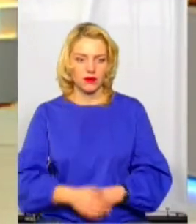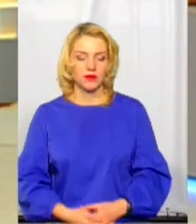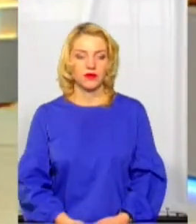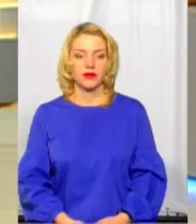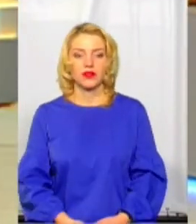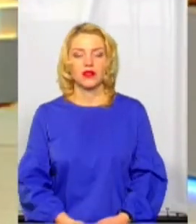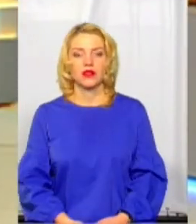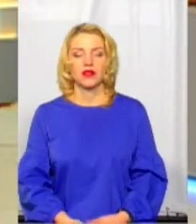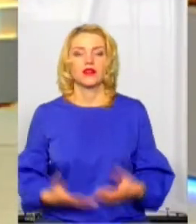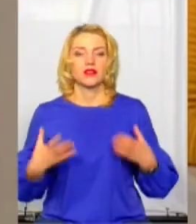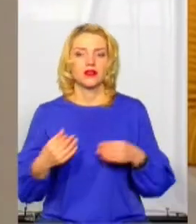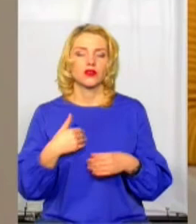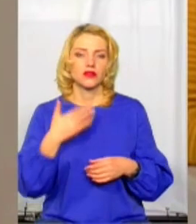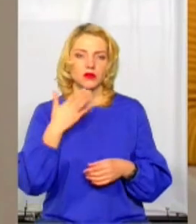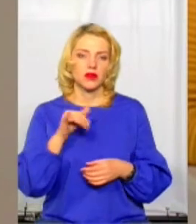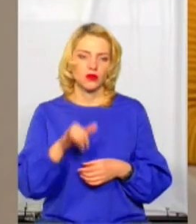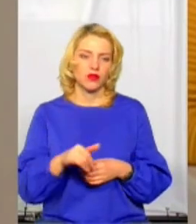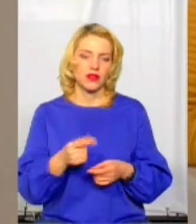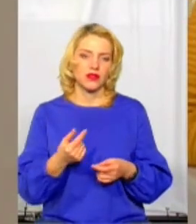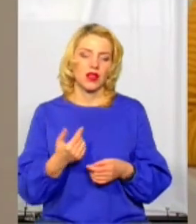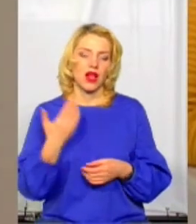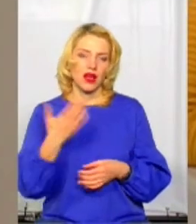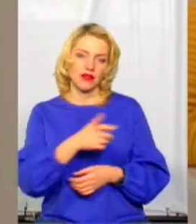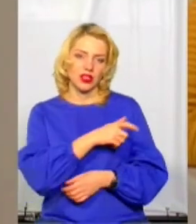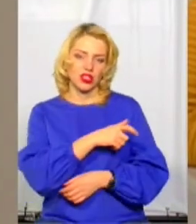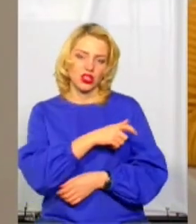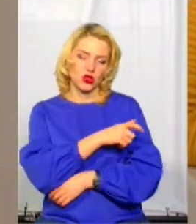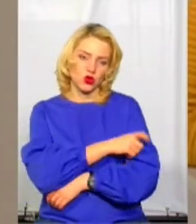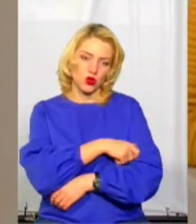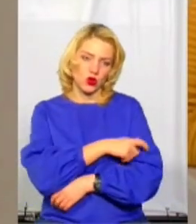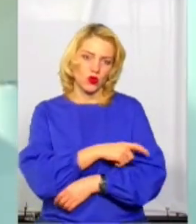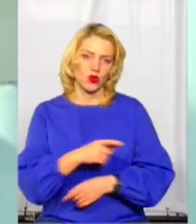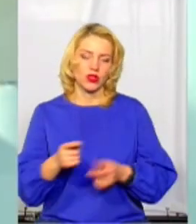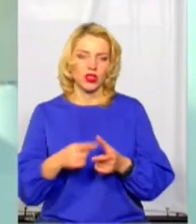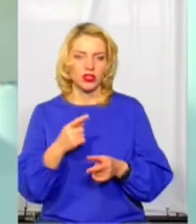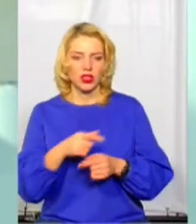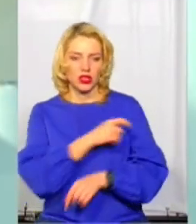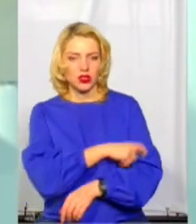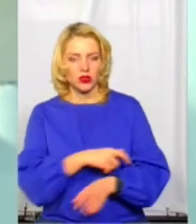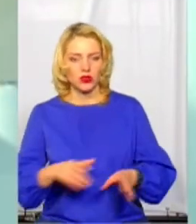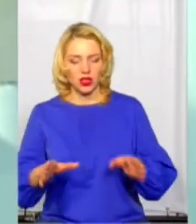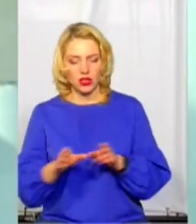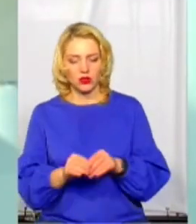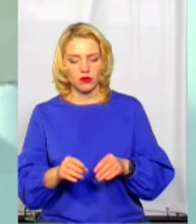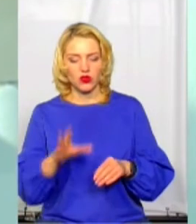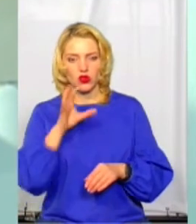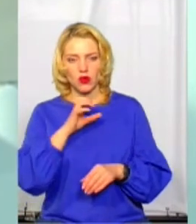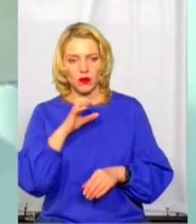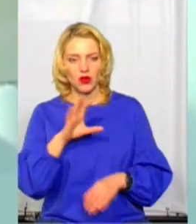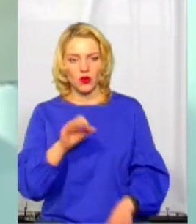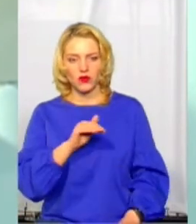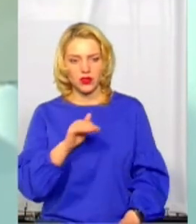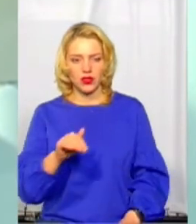Хотівшу вас запитати, от ви чергуєте, а чергуєте чи собаками? От цікаво. Скажу вам так, офіційно в